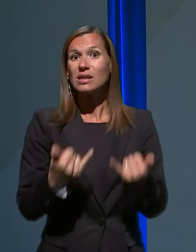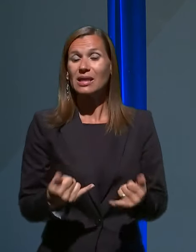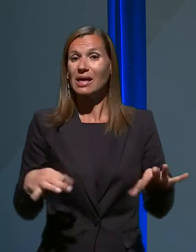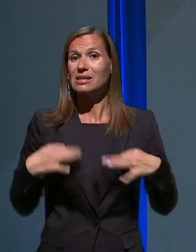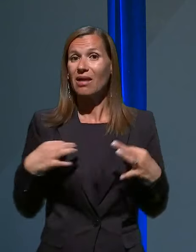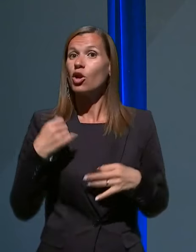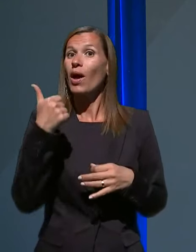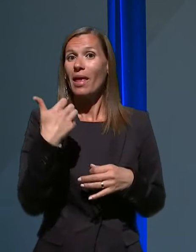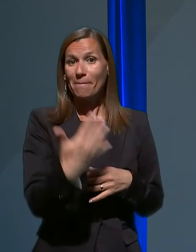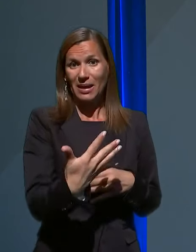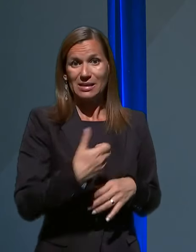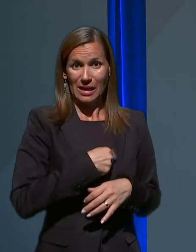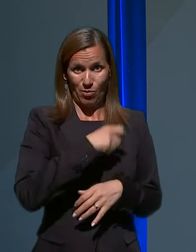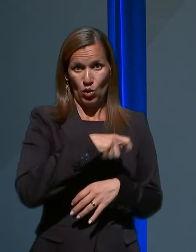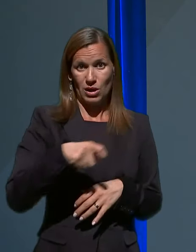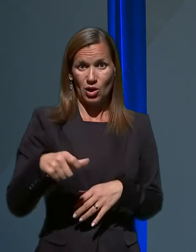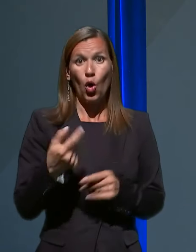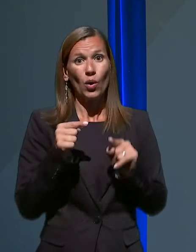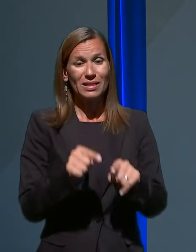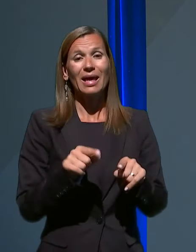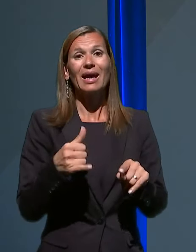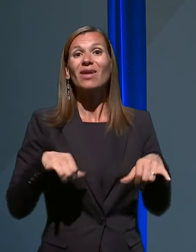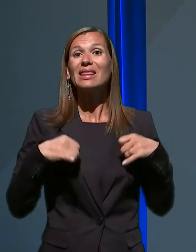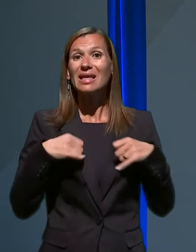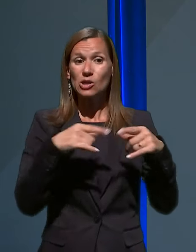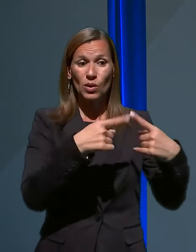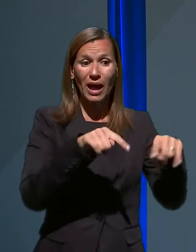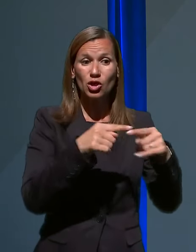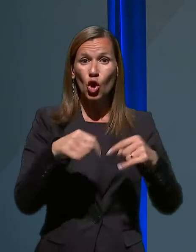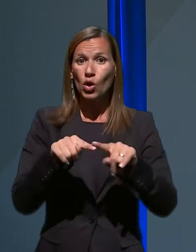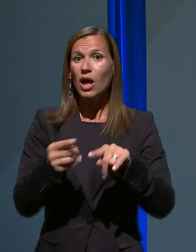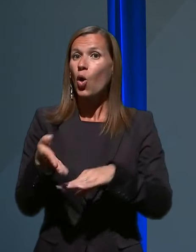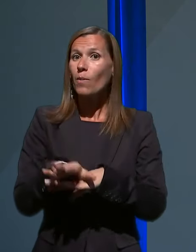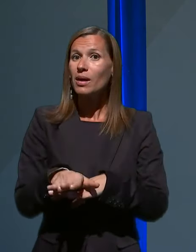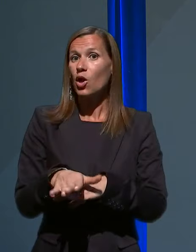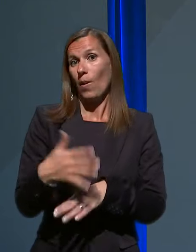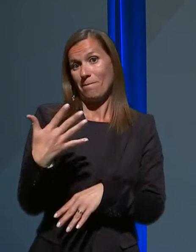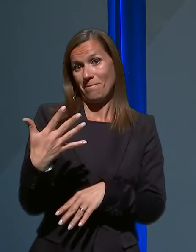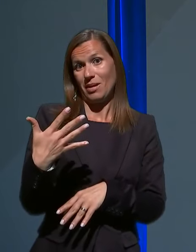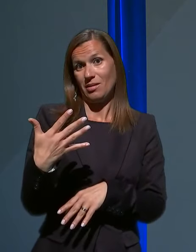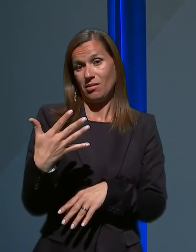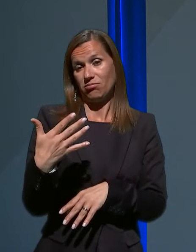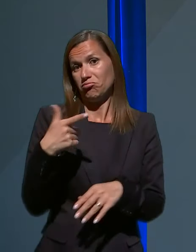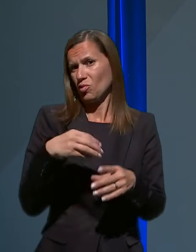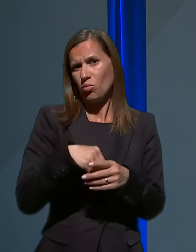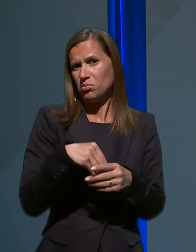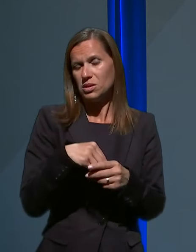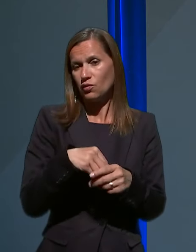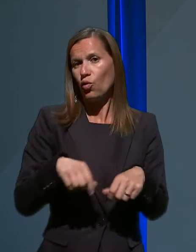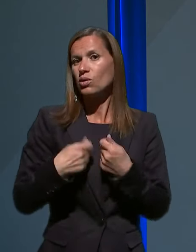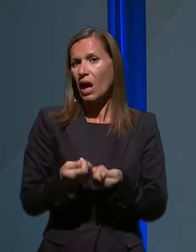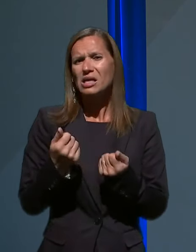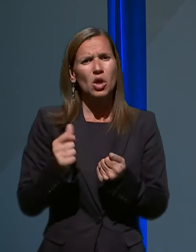bovnikov, od tega jih je v intenzivnih enotah umrlo pet. To pravzaprav daje zelo